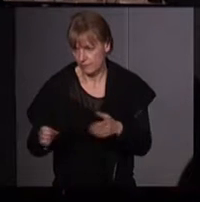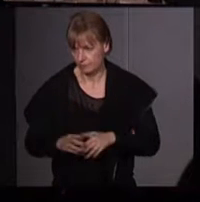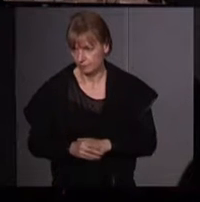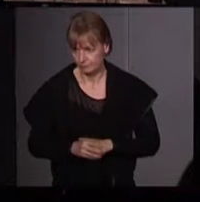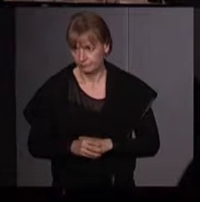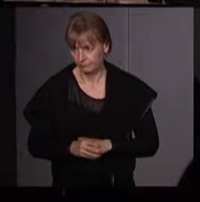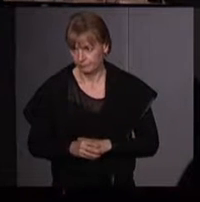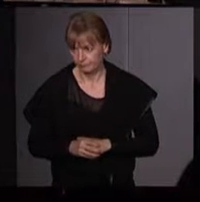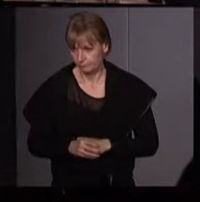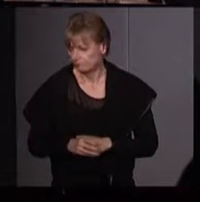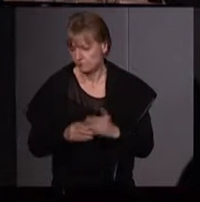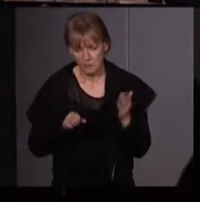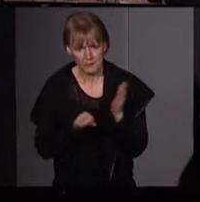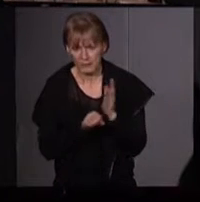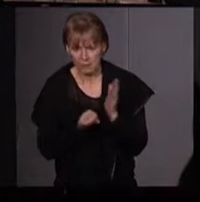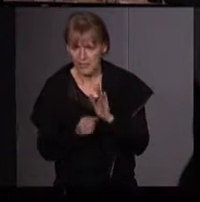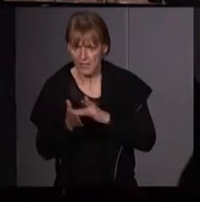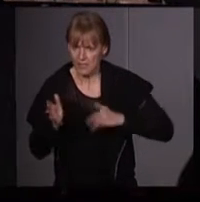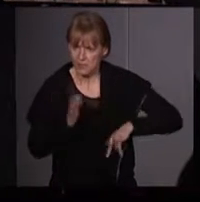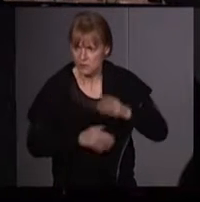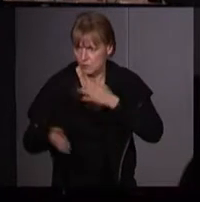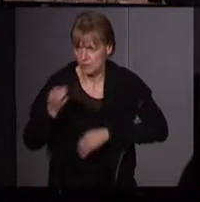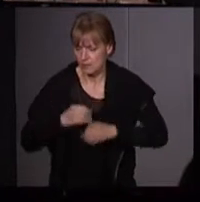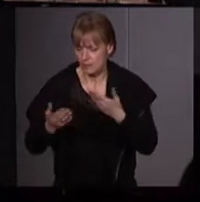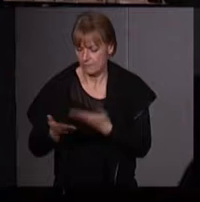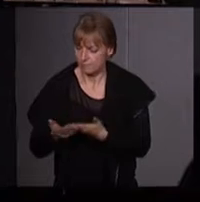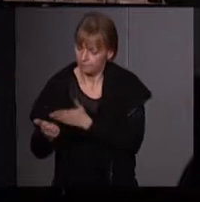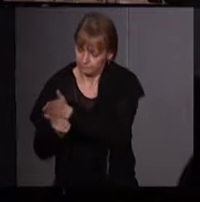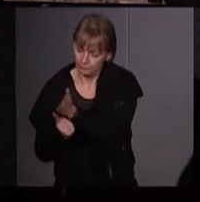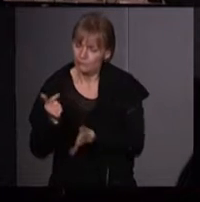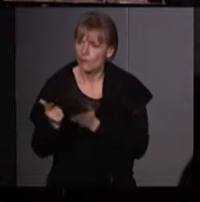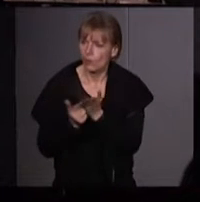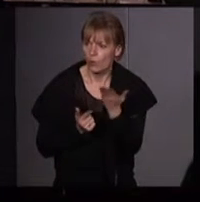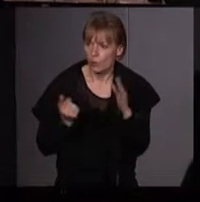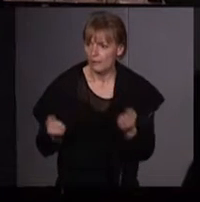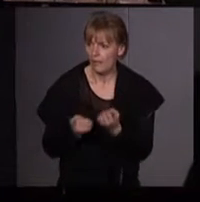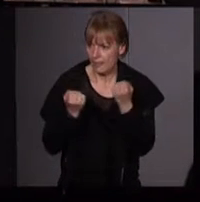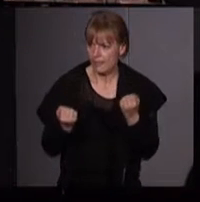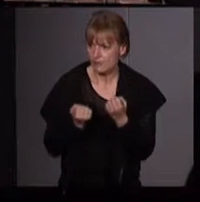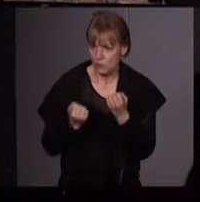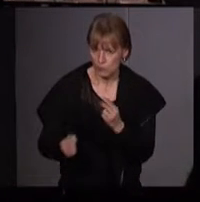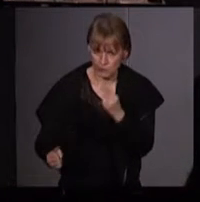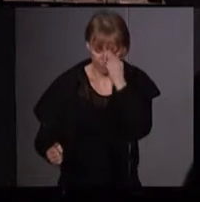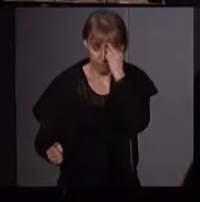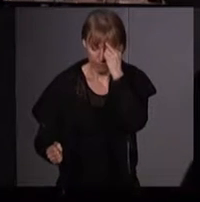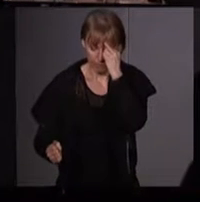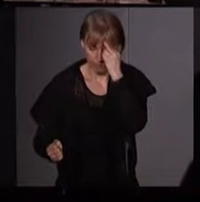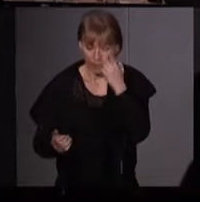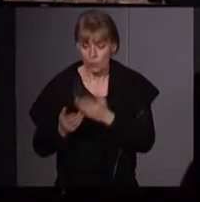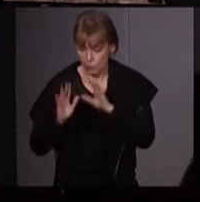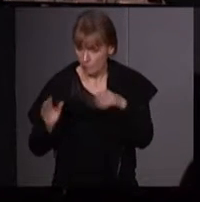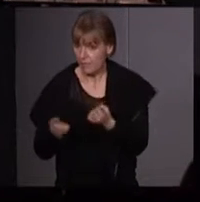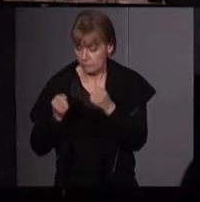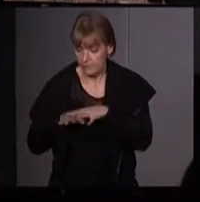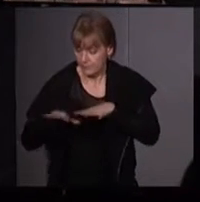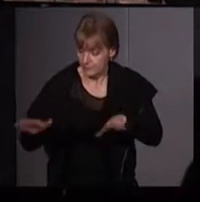les témoignages qu'on a récoltés après coup. L'autre action qui a marqué les esprits et qui a été, elle aussi, fort médiatisée